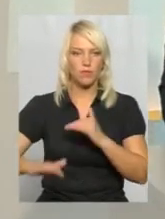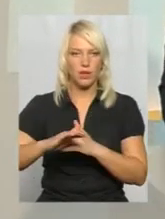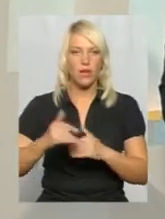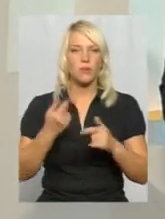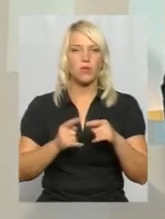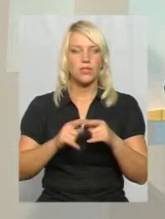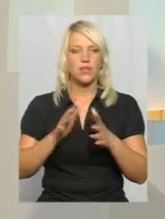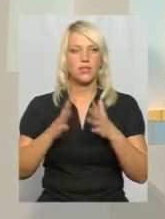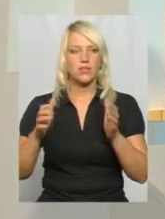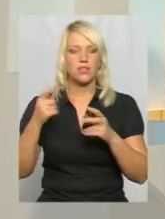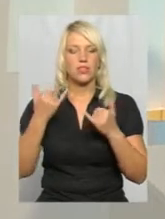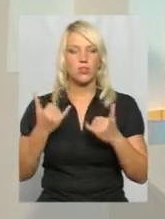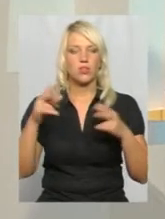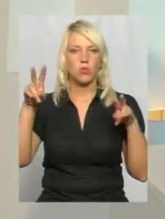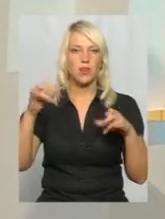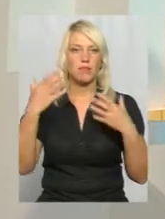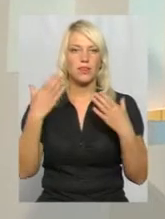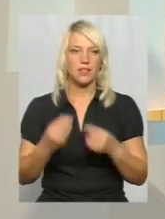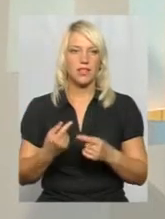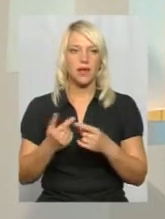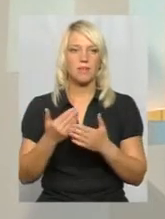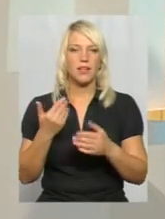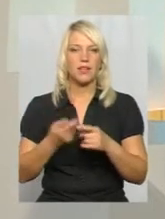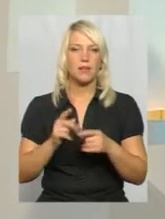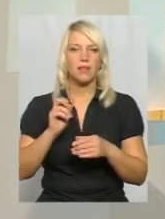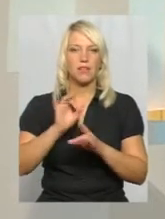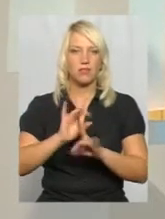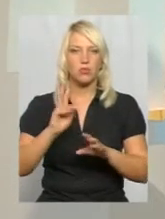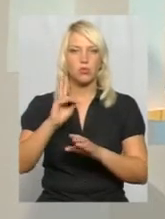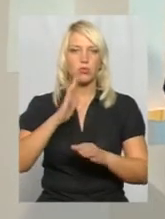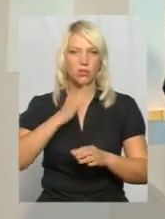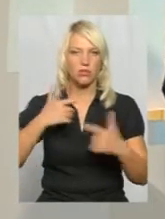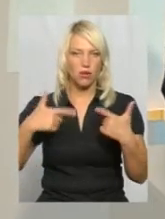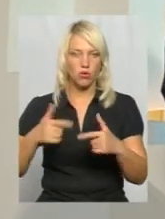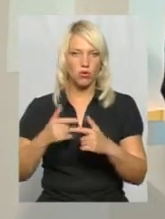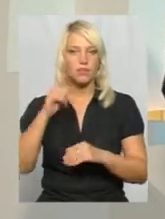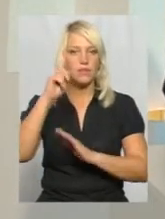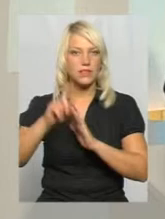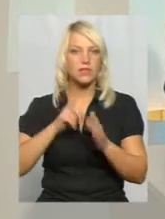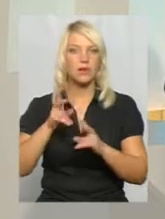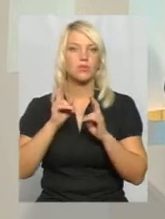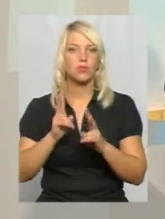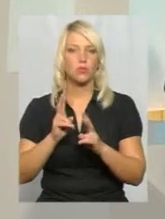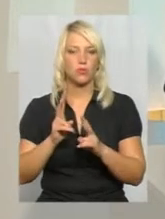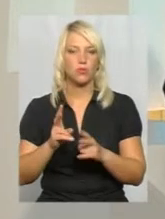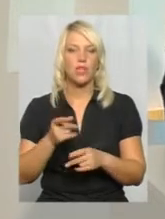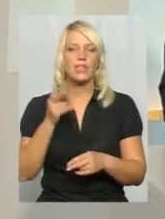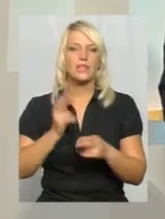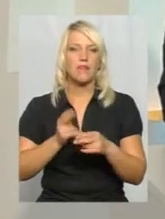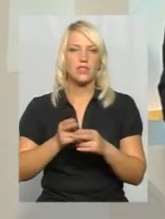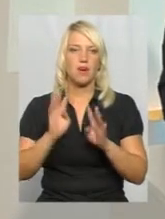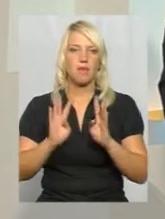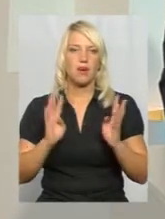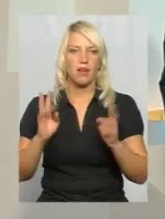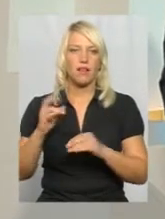у темі дня. Та перед тим, як я представлю нашого гостя, давайте все ж таки дізнаємося, кому забажає паркан на Кам'янецькій,